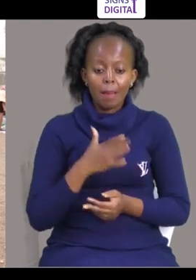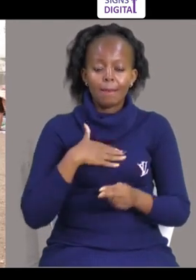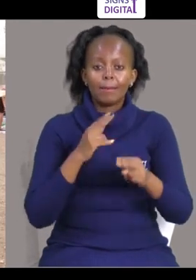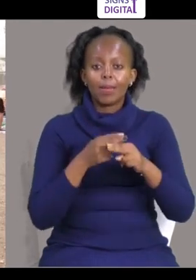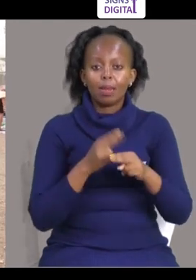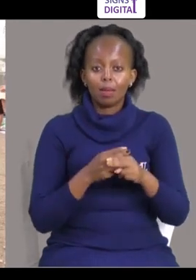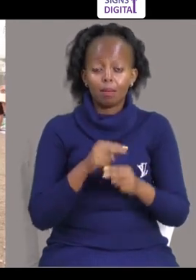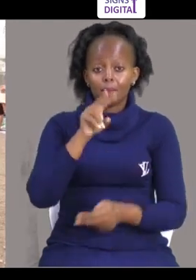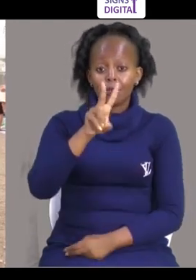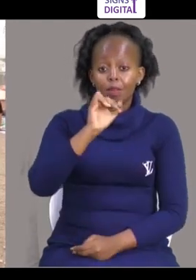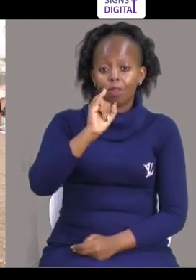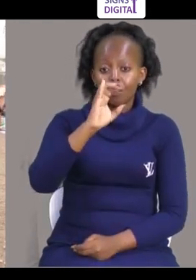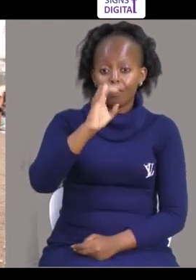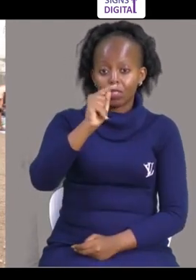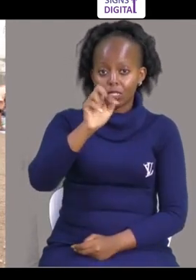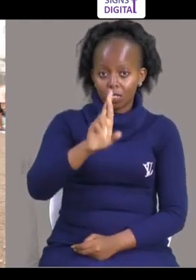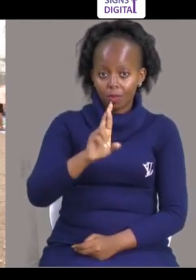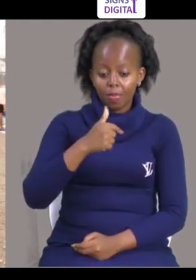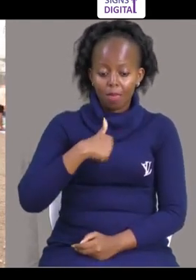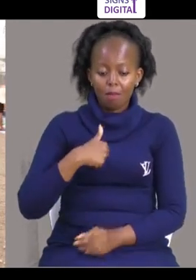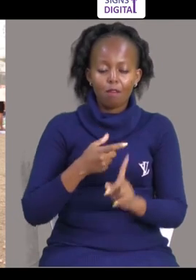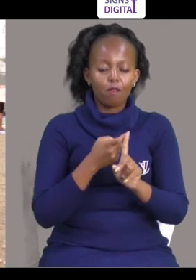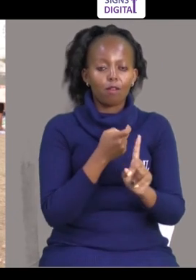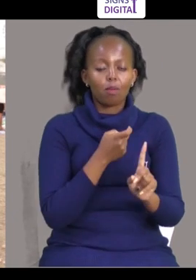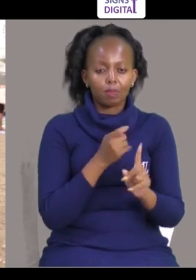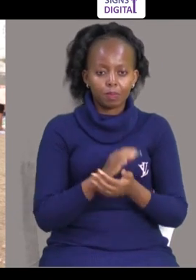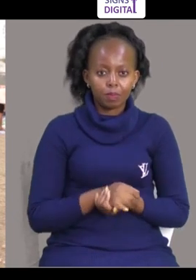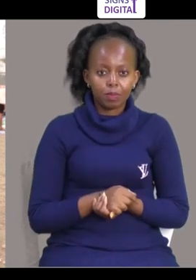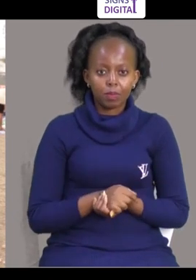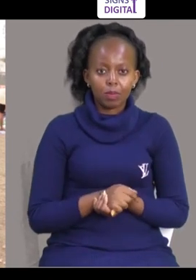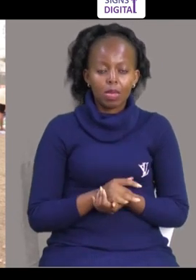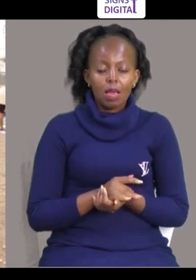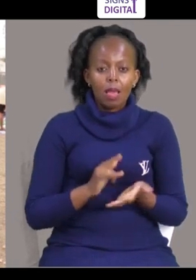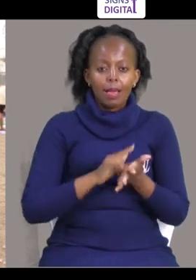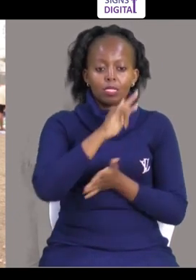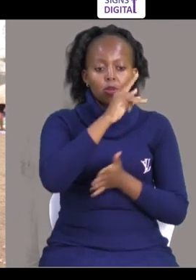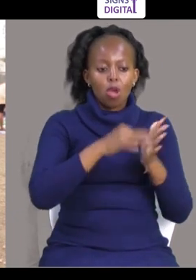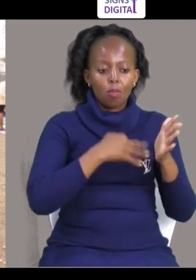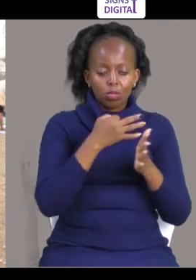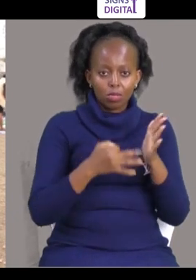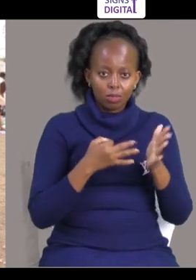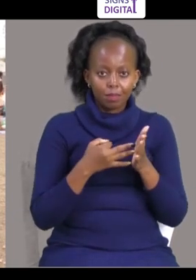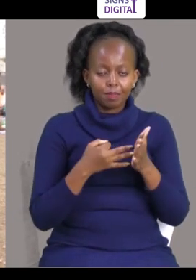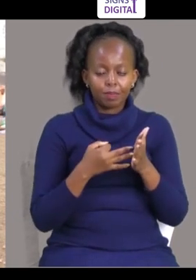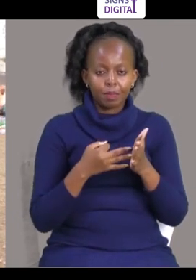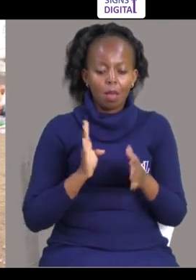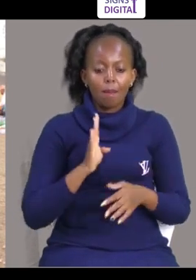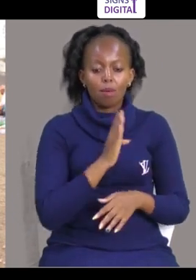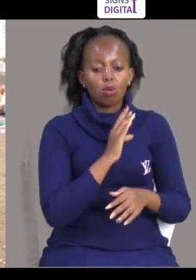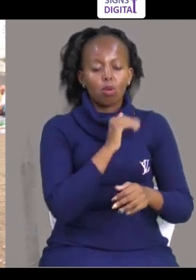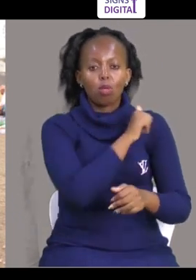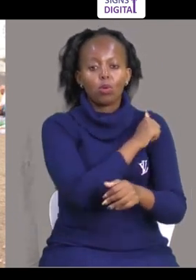Habari zeno Kwa maghina na hitua Victor Taro Hia mimi naimwaza Yipizade